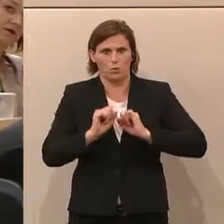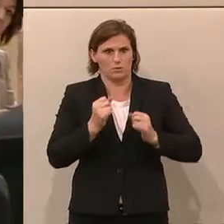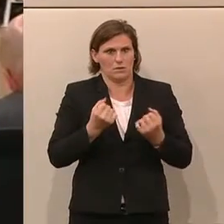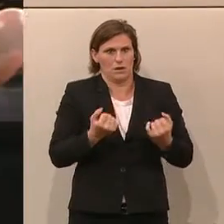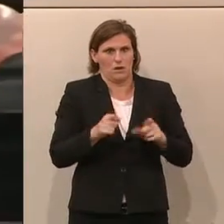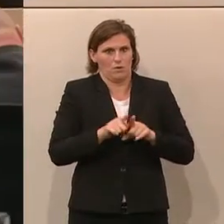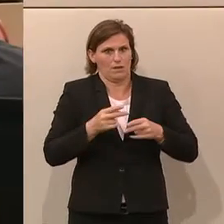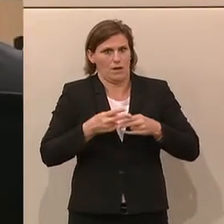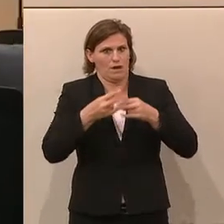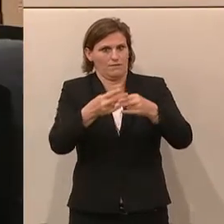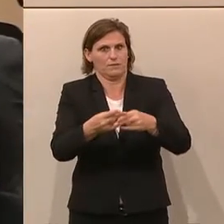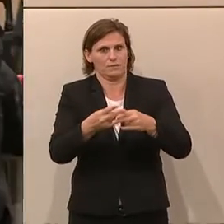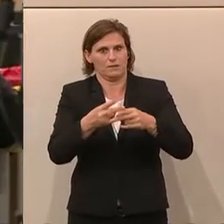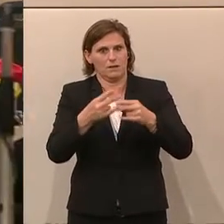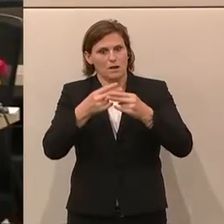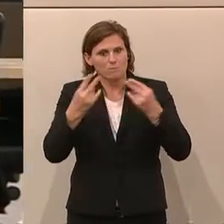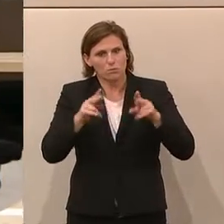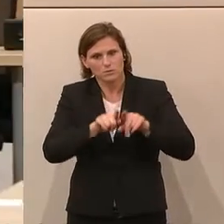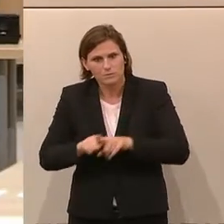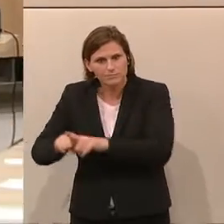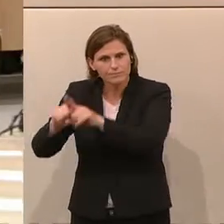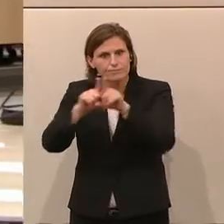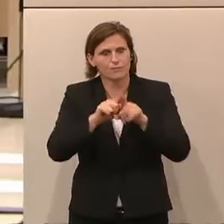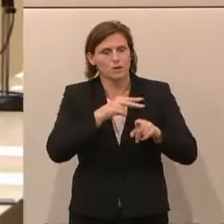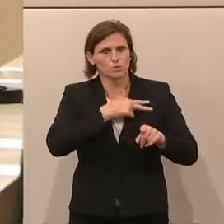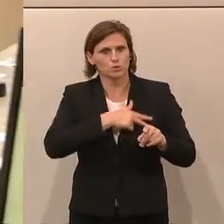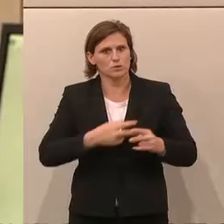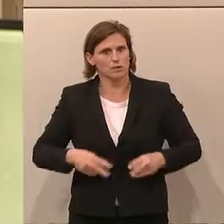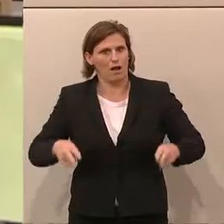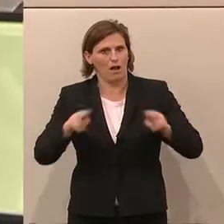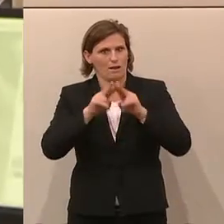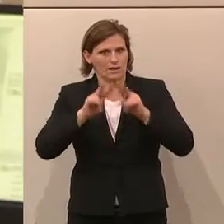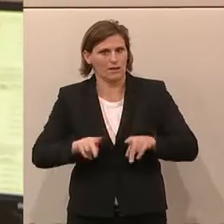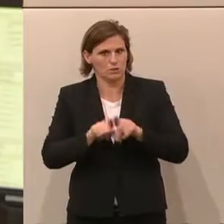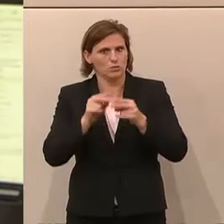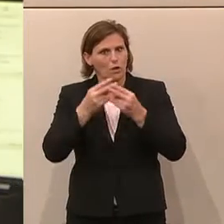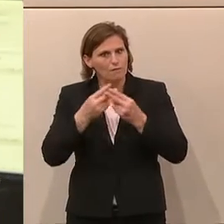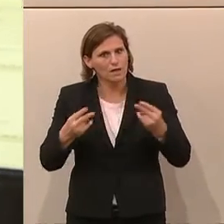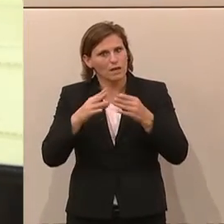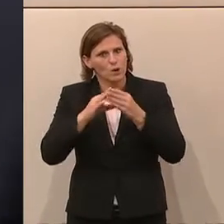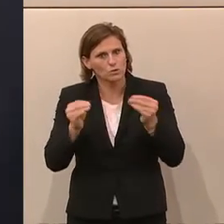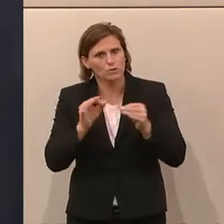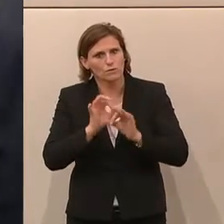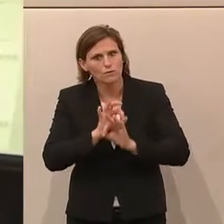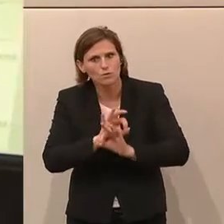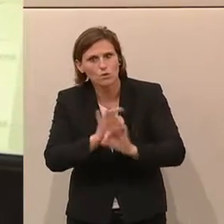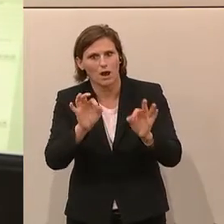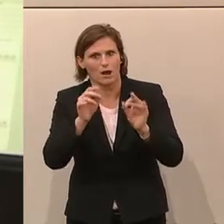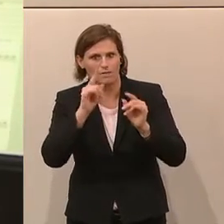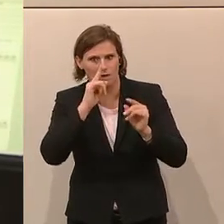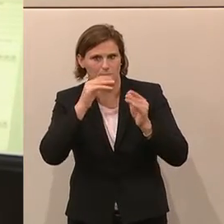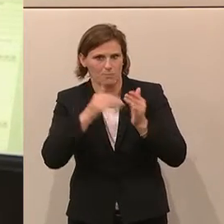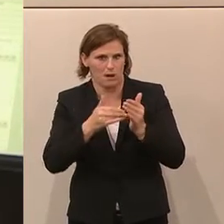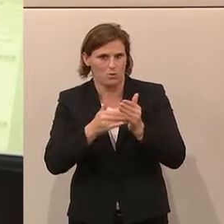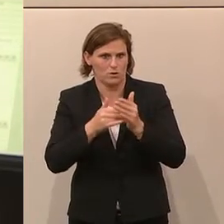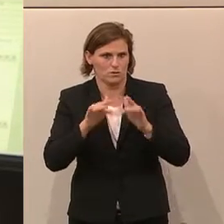Bundesweit, einheitlich, sozial gerecht und eine faire Lösung, die wirklich allen zugute kommt, wenn man es benötigt und